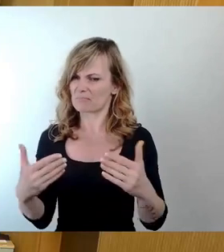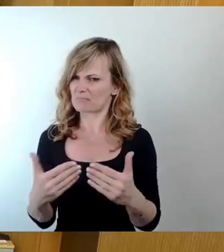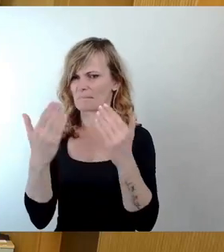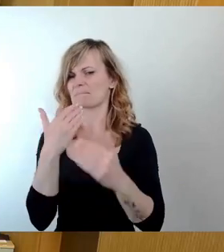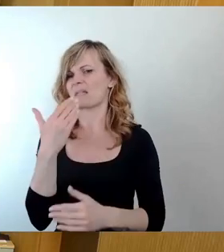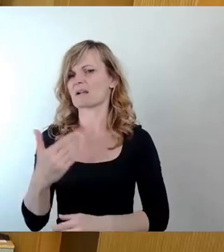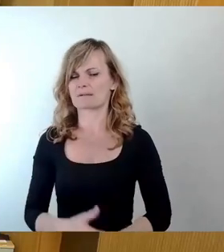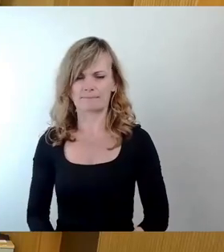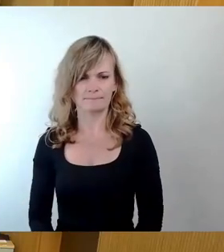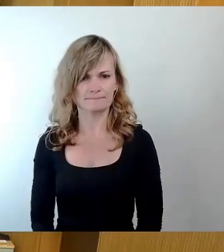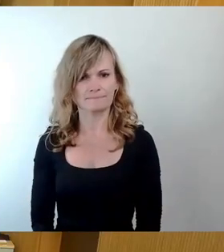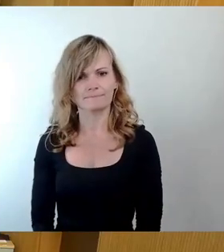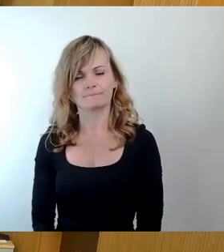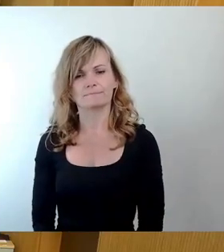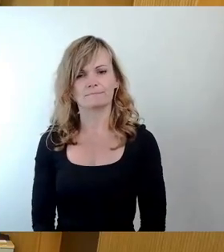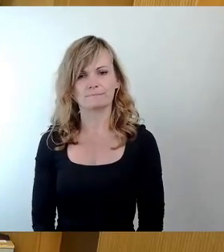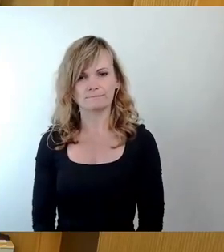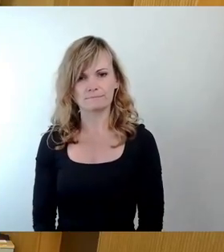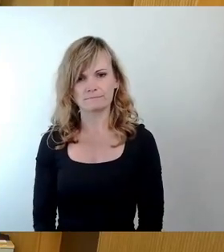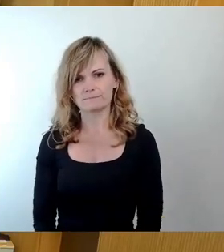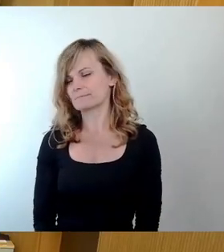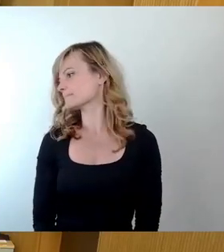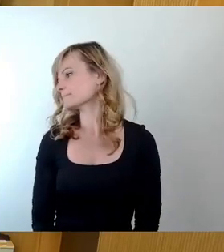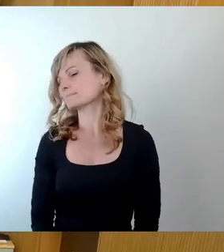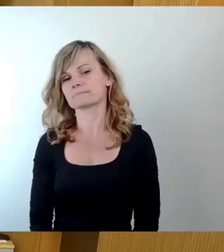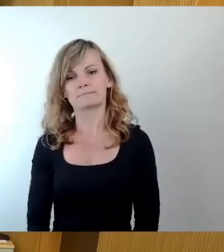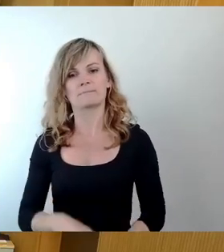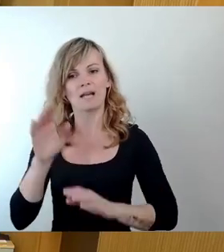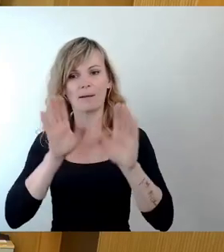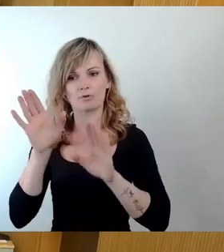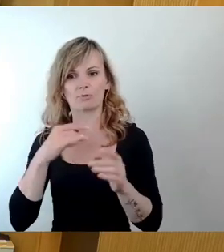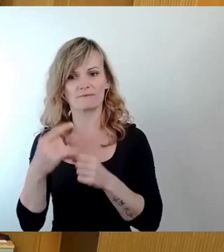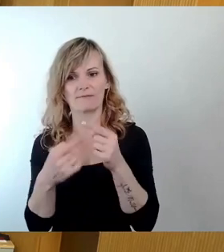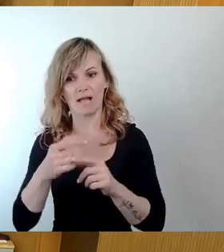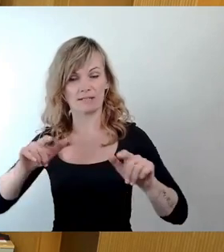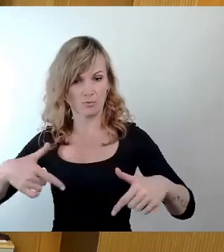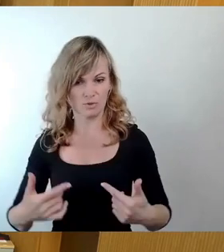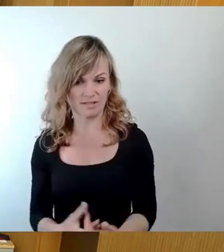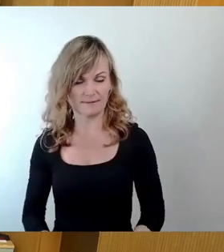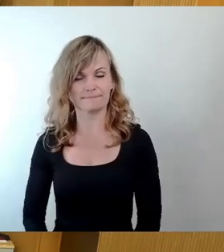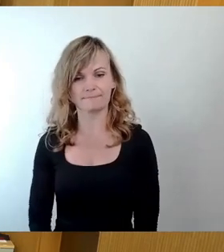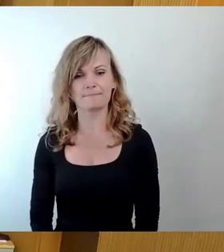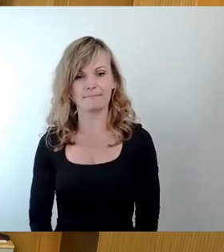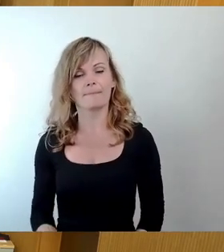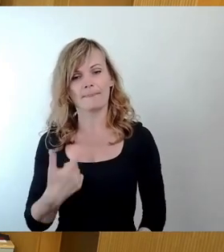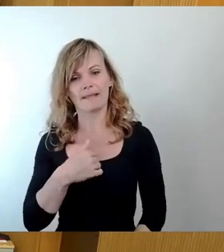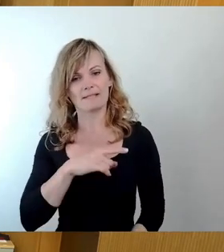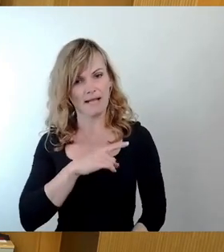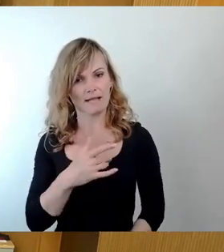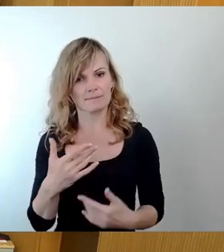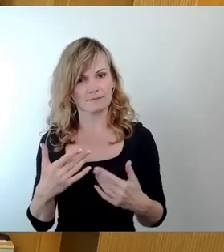So, dann würden wir ins Abstimmungsverfahren einsteigen. Ich würde zunächst